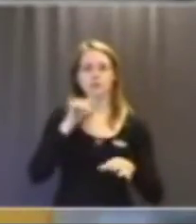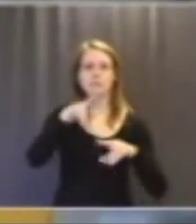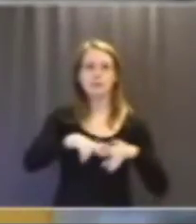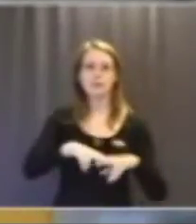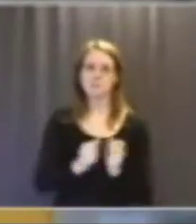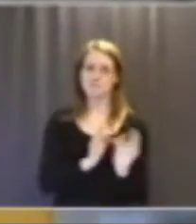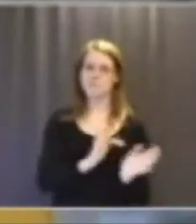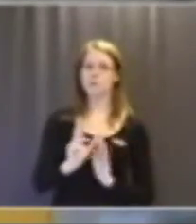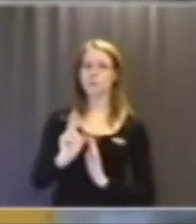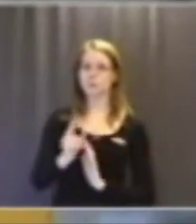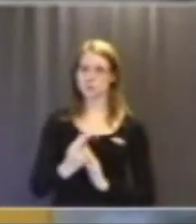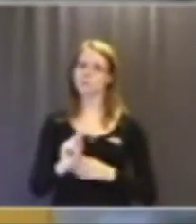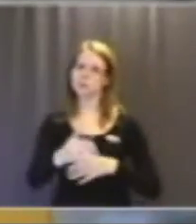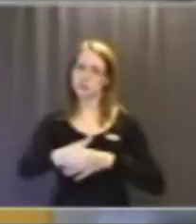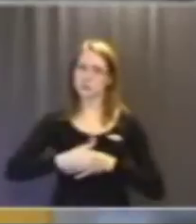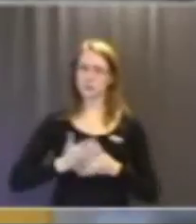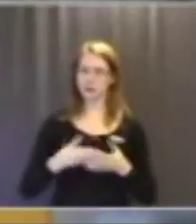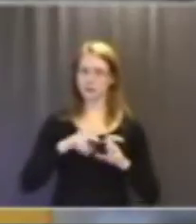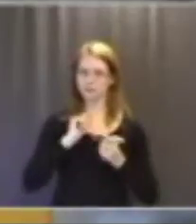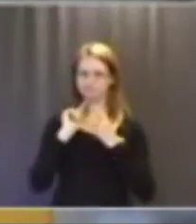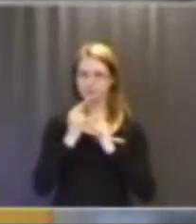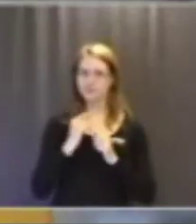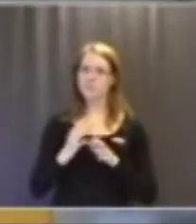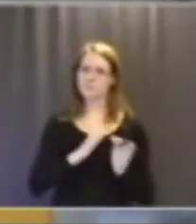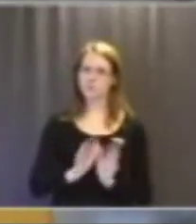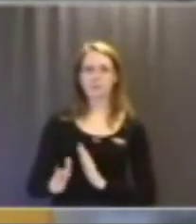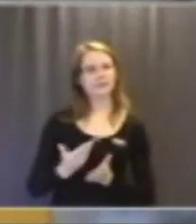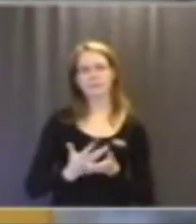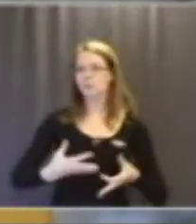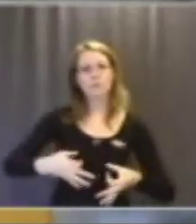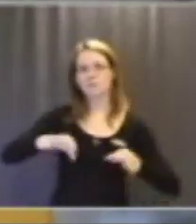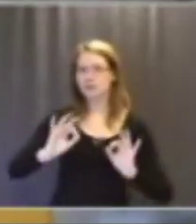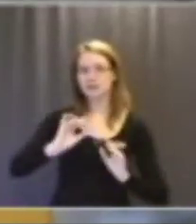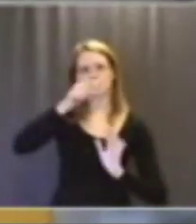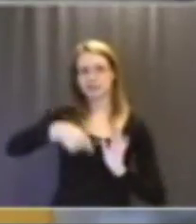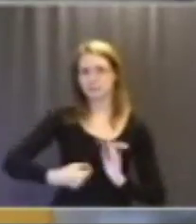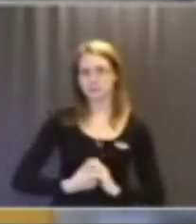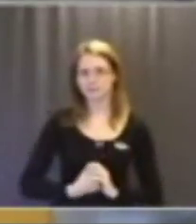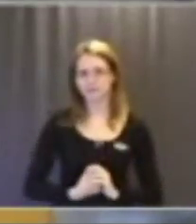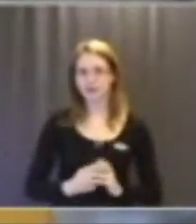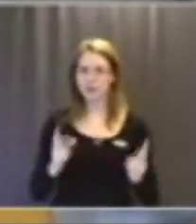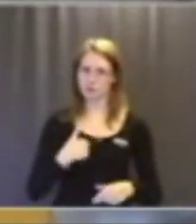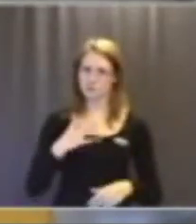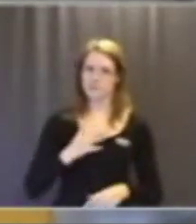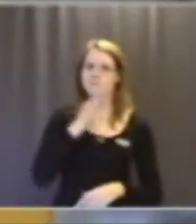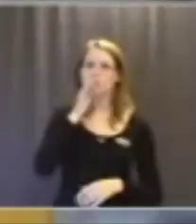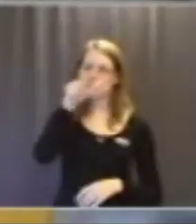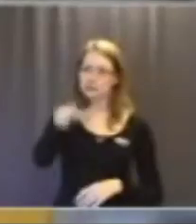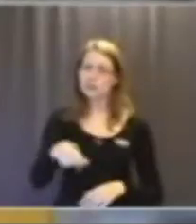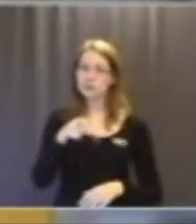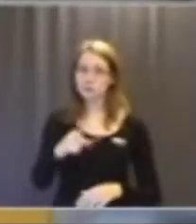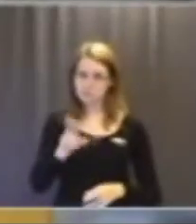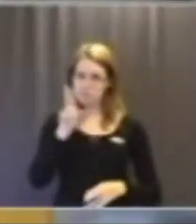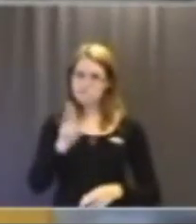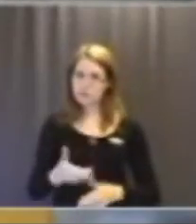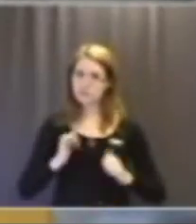i ganska slutna rum för det fortfarande ligger inte under offentlighetsprincipen. Jag vill ändå fråga dig, är du definitivt